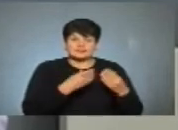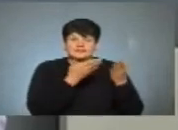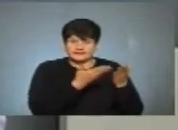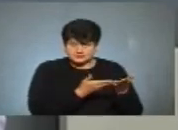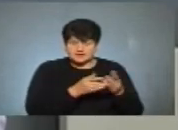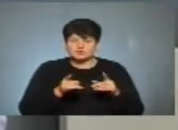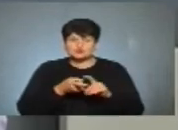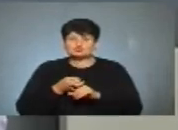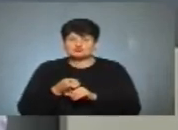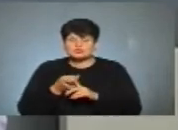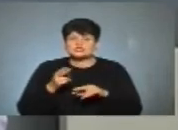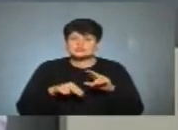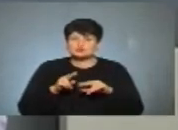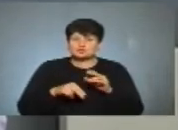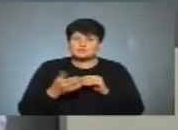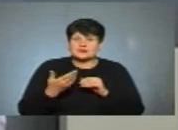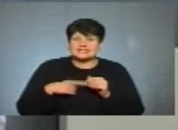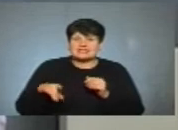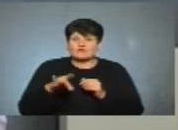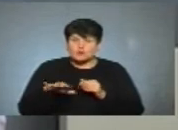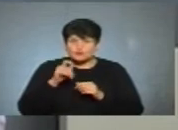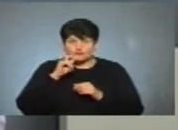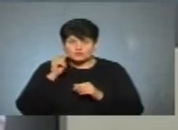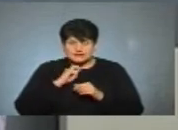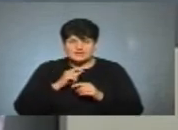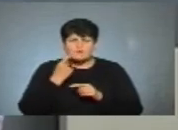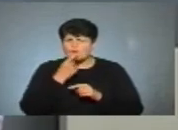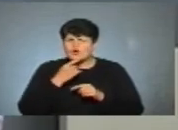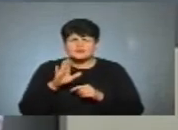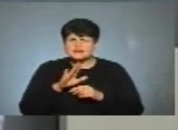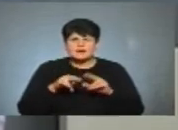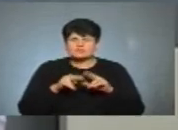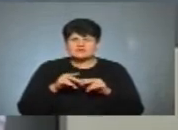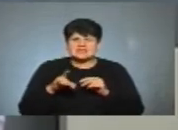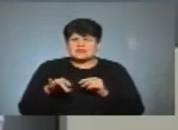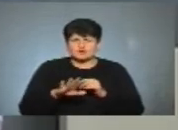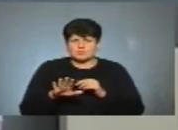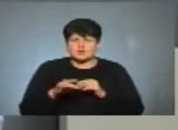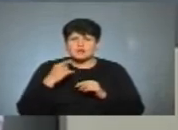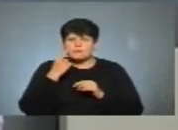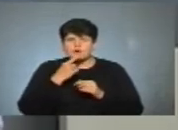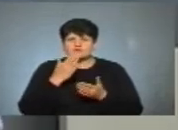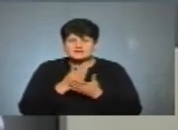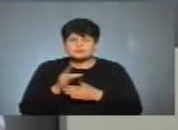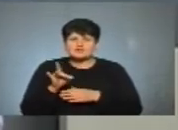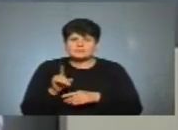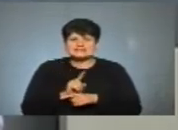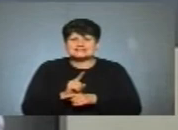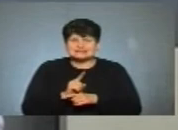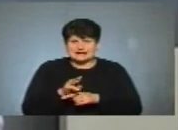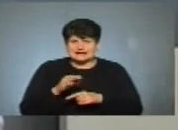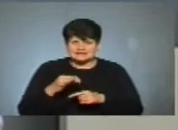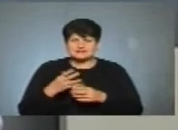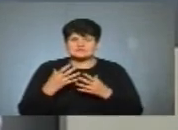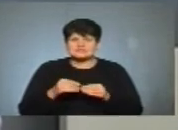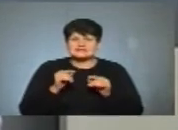стосується того, чи збудуємо ми Європу в Україні, мова не йде про будування Європи, мова йде про європейські стандарти. Стандарти